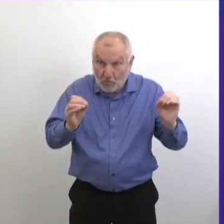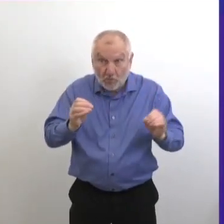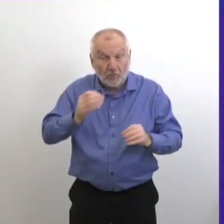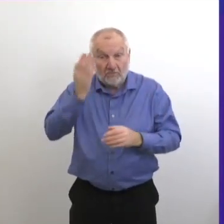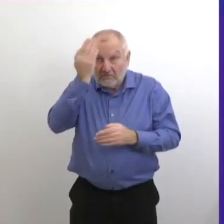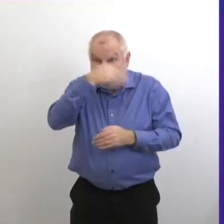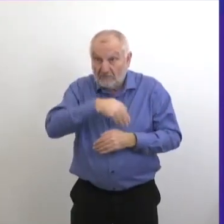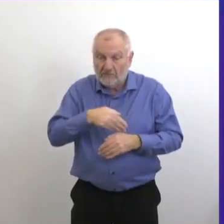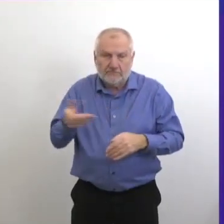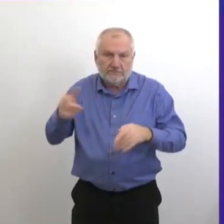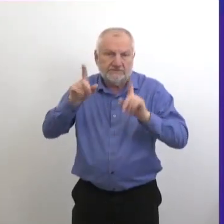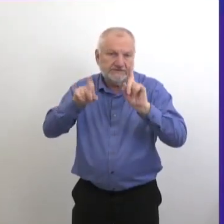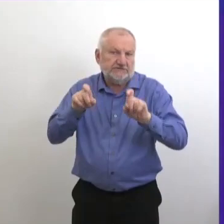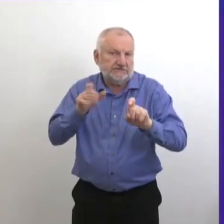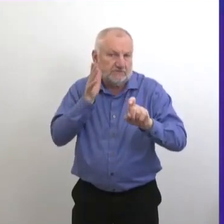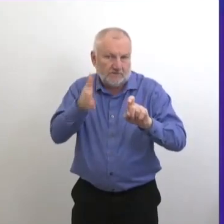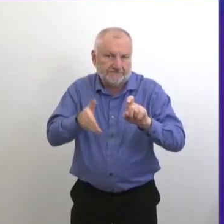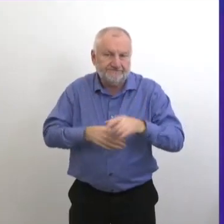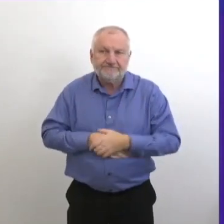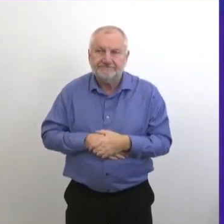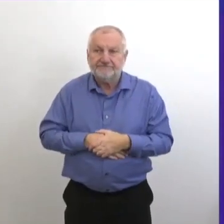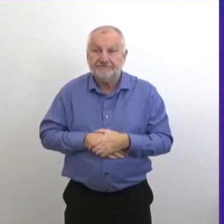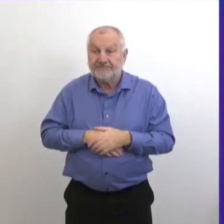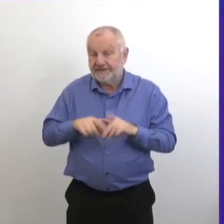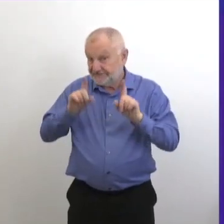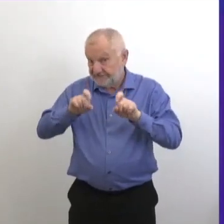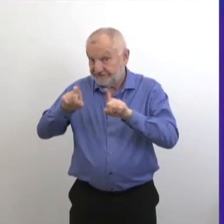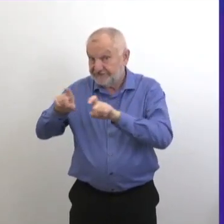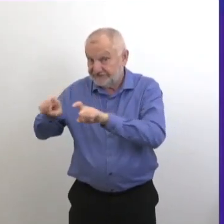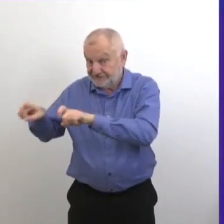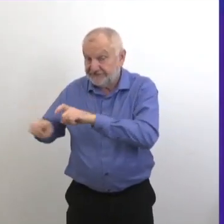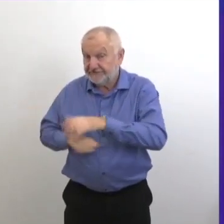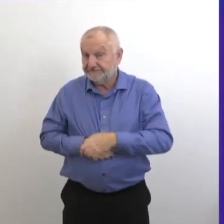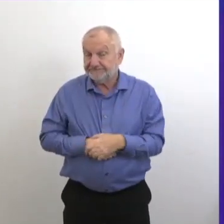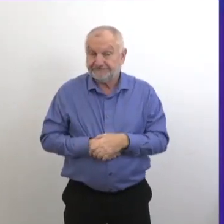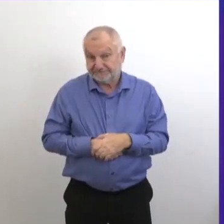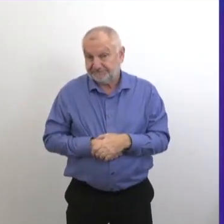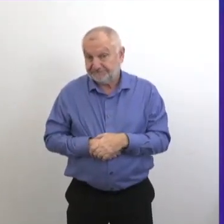personnels. Ça, fait partie des enquêtes et de la surveillance. Donc, on en fait.